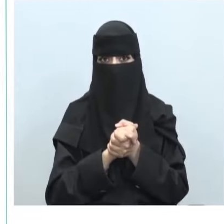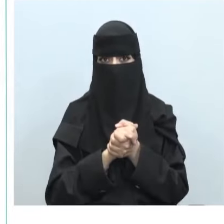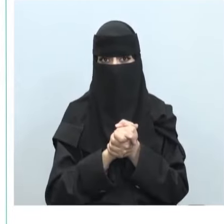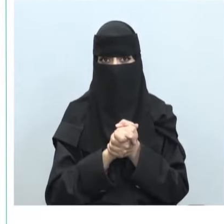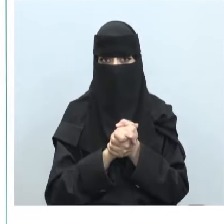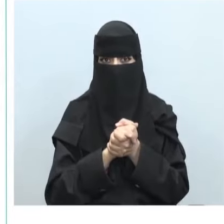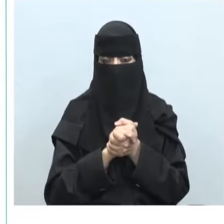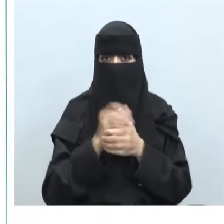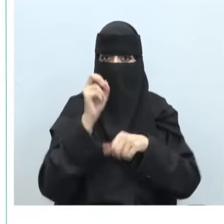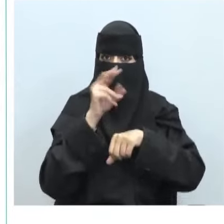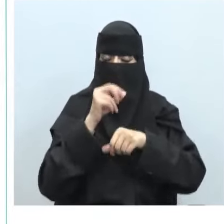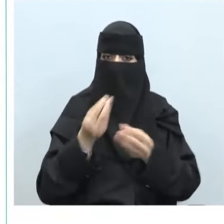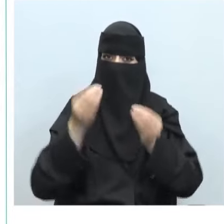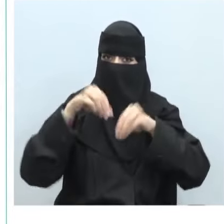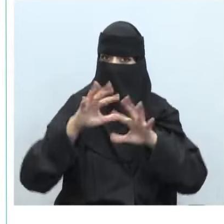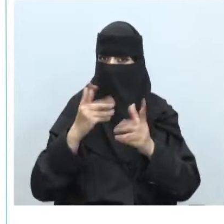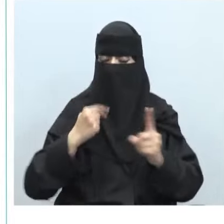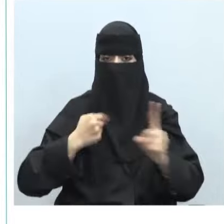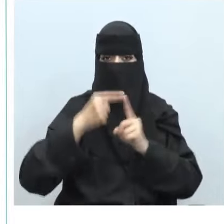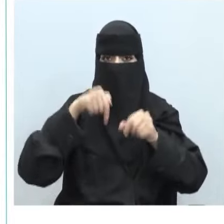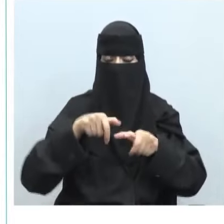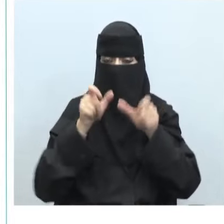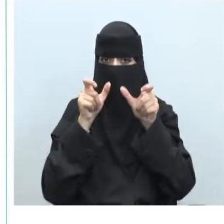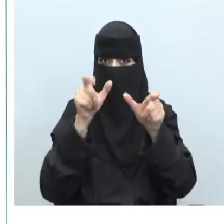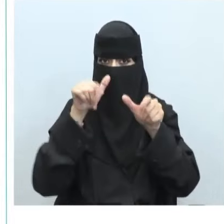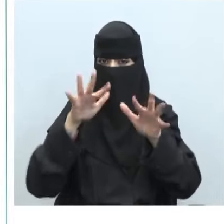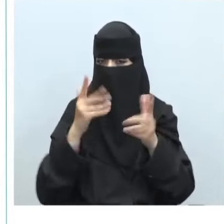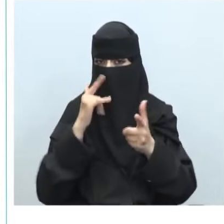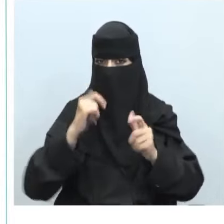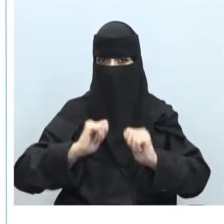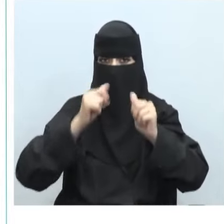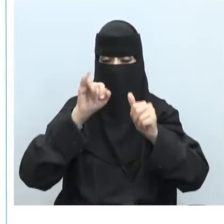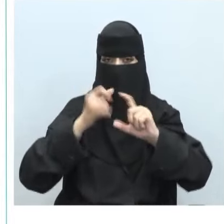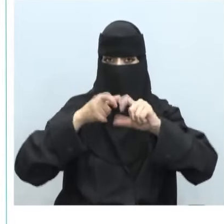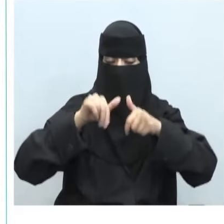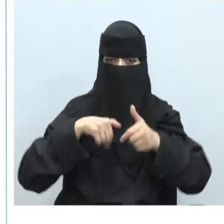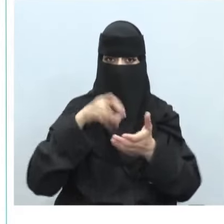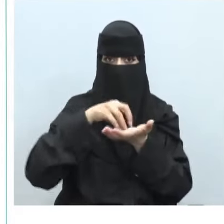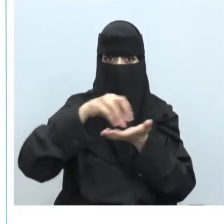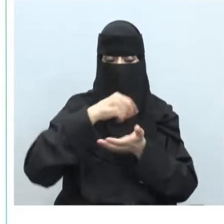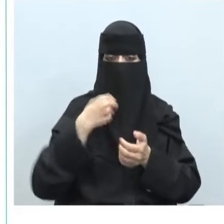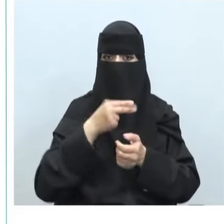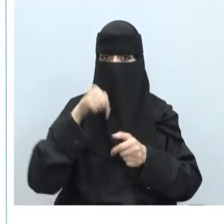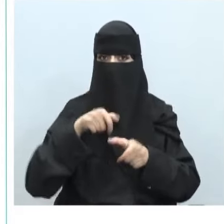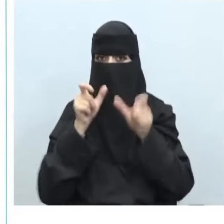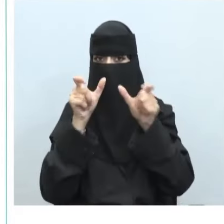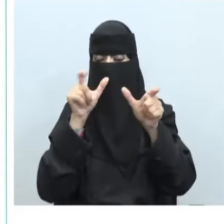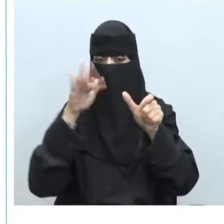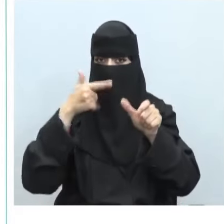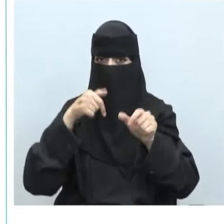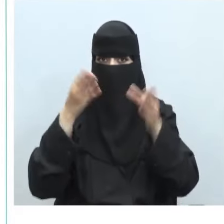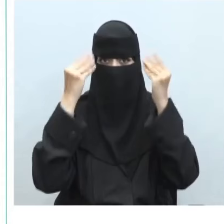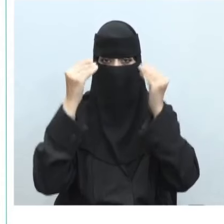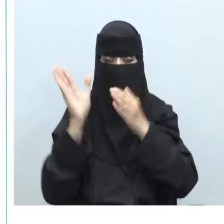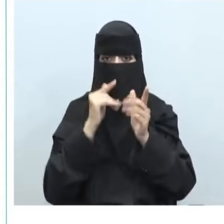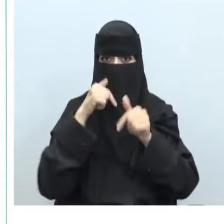تعلمنا كذلك ما هو الهدف من حماية أو كيف تقوم المؤسسات والجهات الحكومية بحماية بياناتها